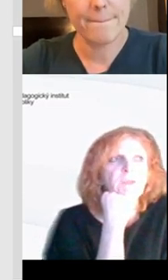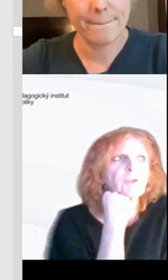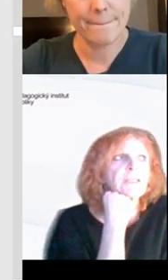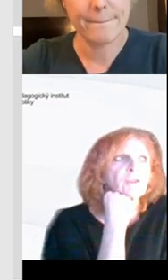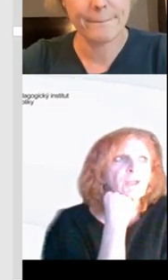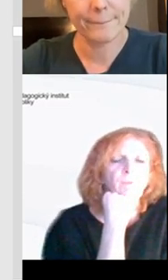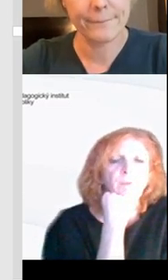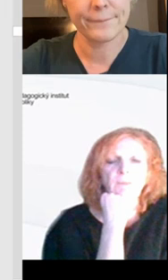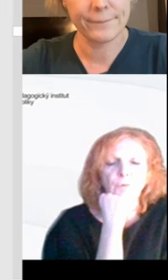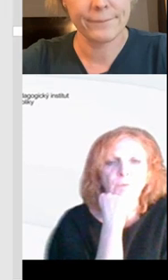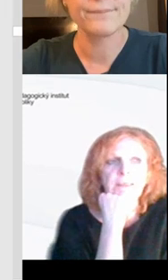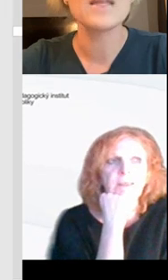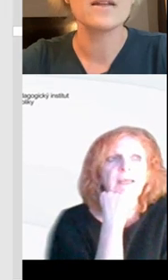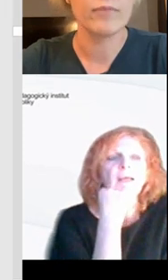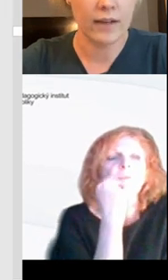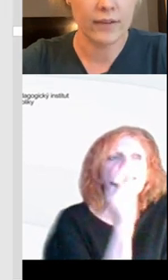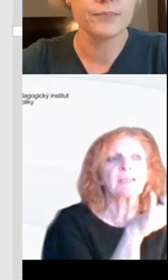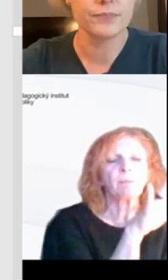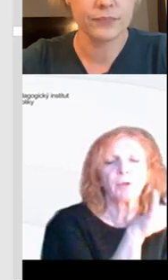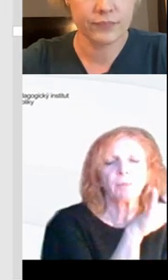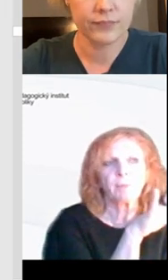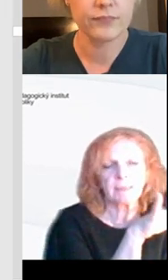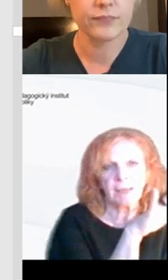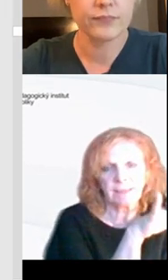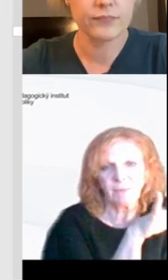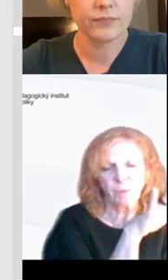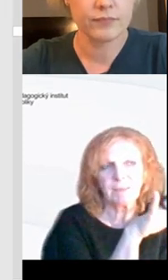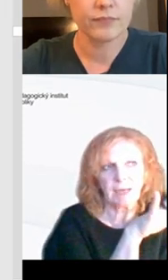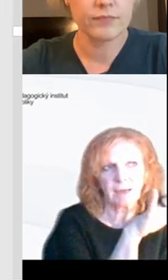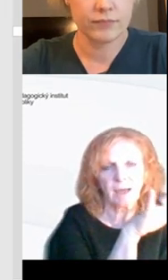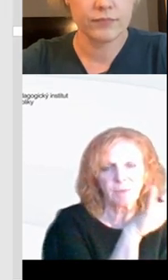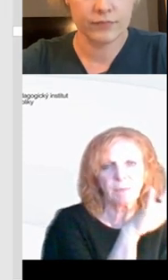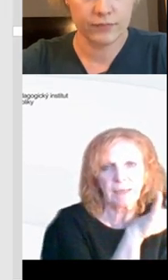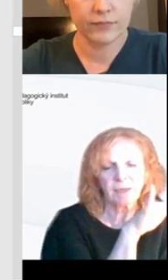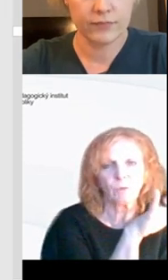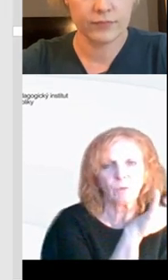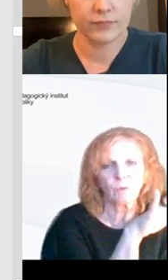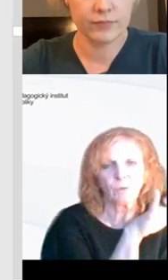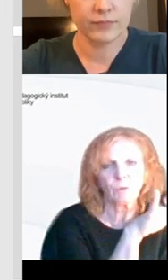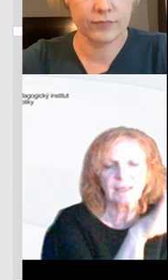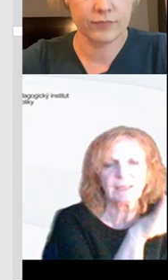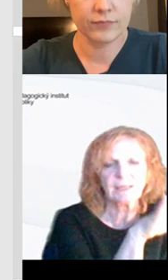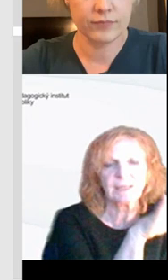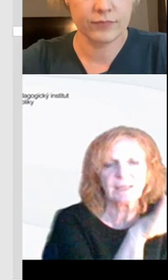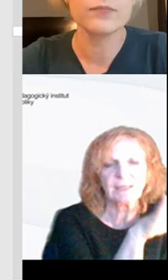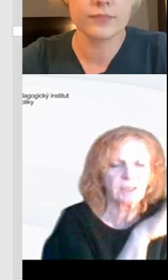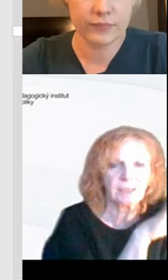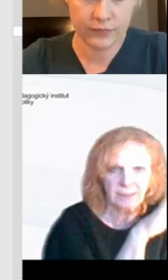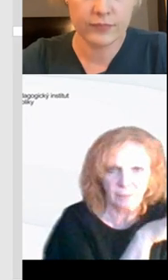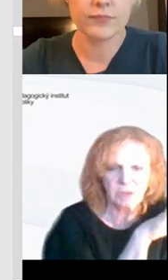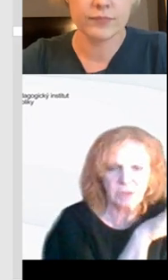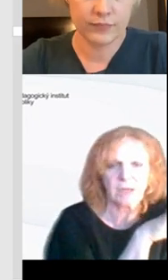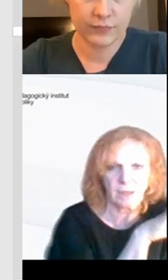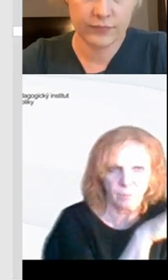průběhu první stupně ještě nečte úplně s porozuměním. My se teď nepohybujeme na nějakých webových stránkách, my jsme na jednom textu, který jenom